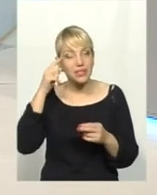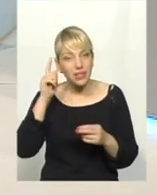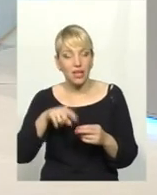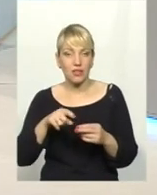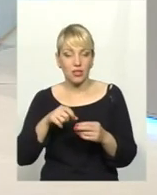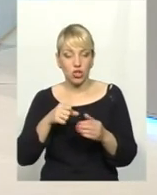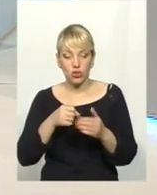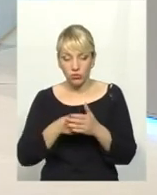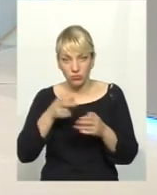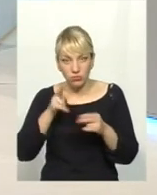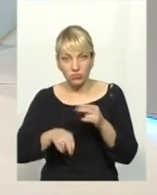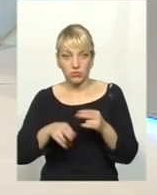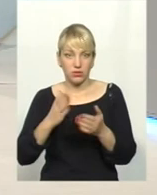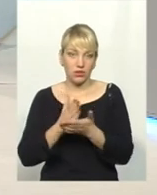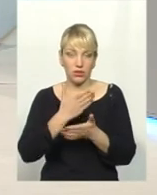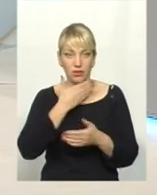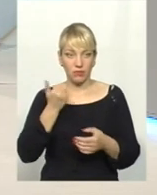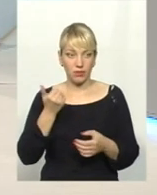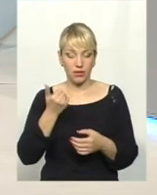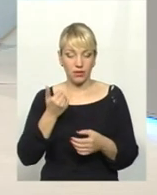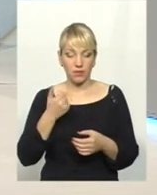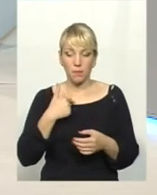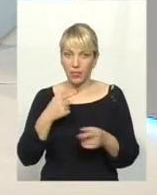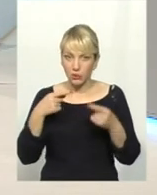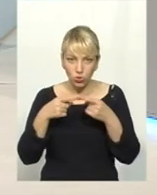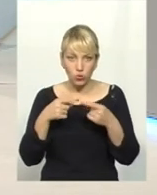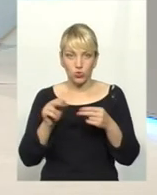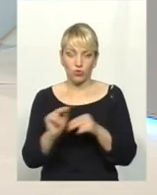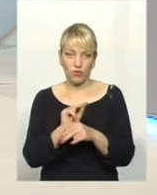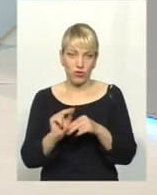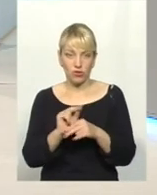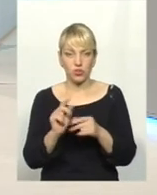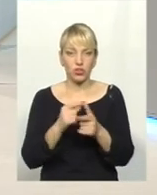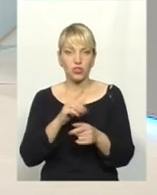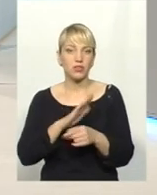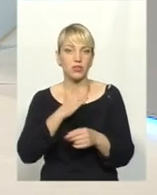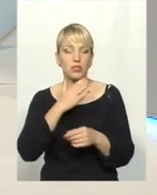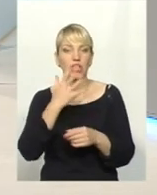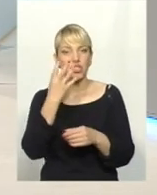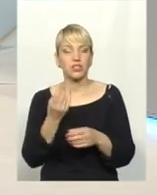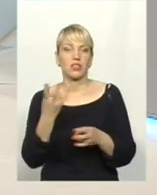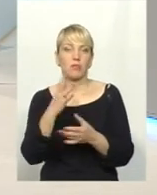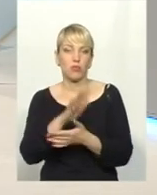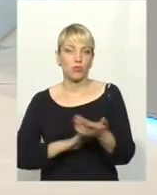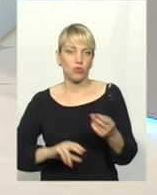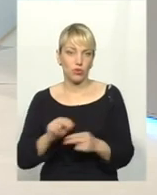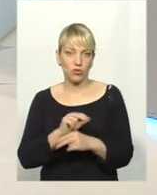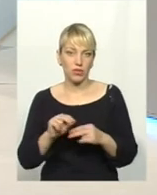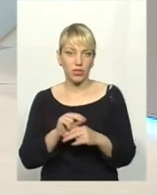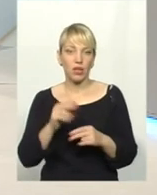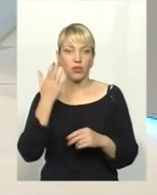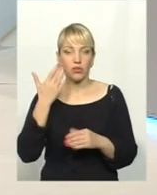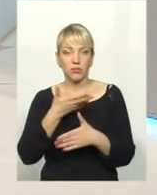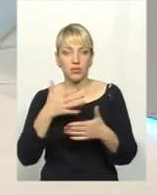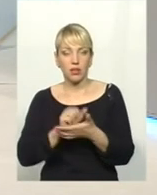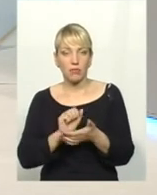От на цей час лікувався, ми вилікувалися чи не вилікувалися. І я вам скажу, що коли ми займаємося лікуванням статевих